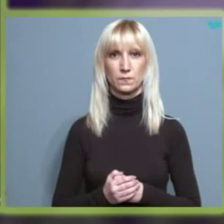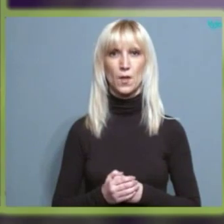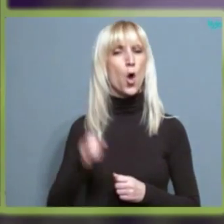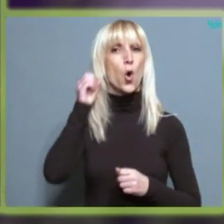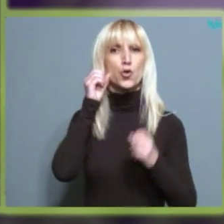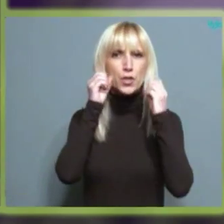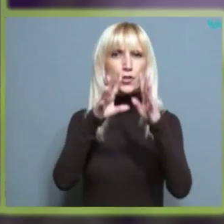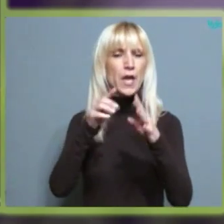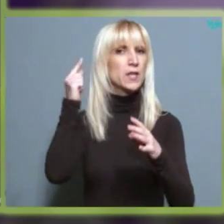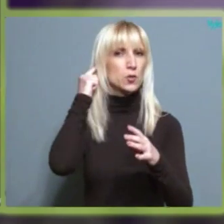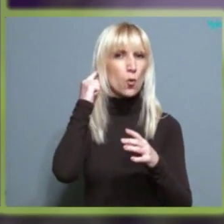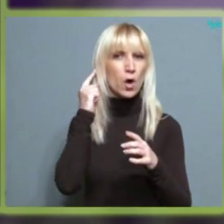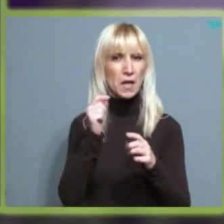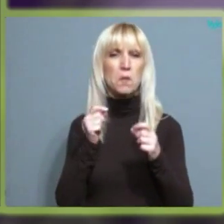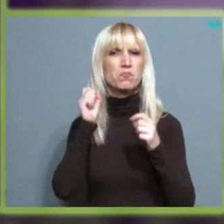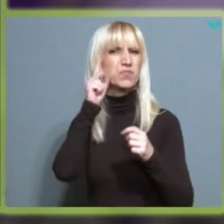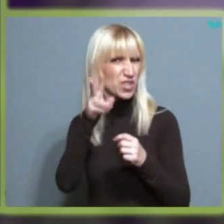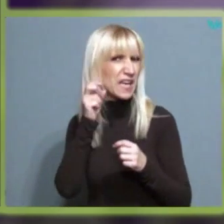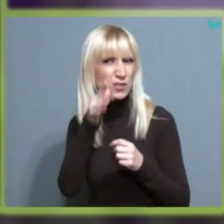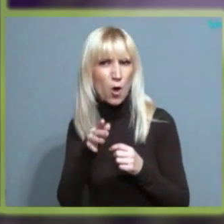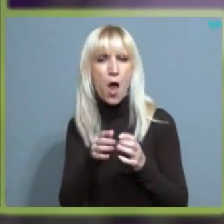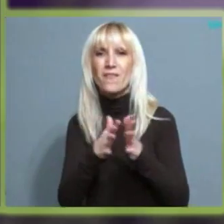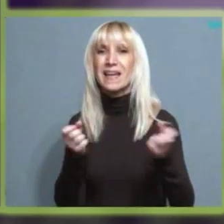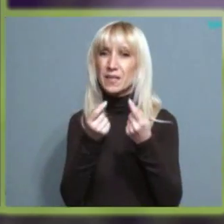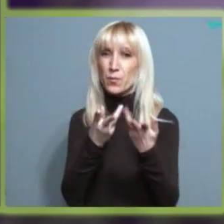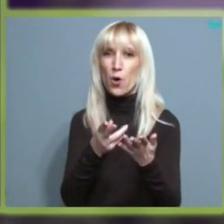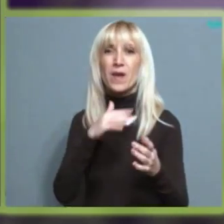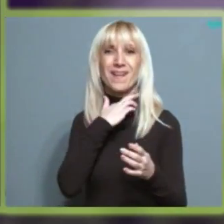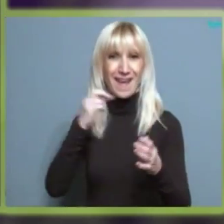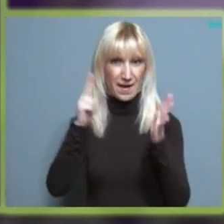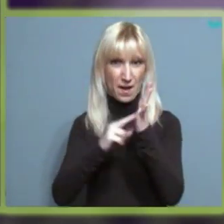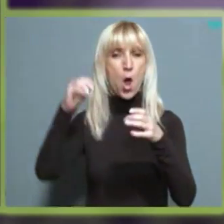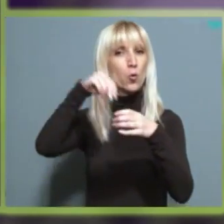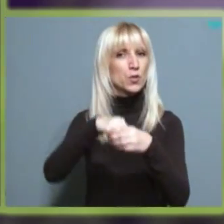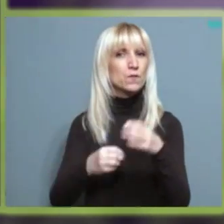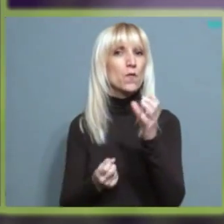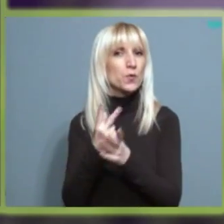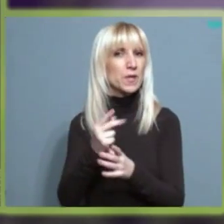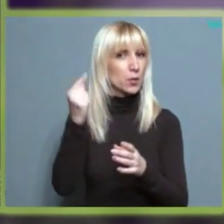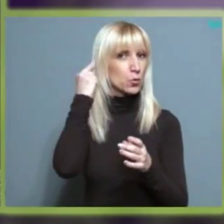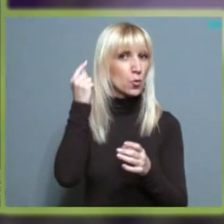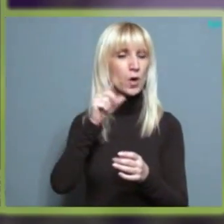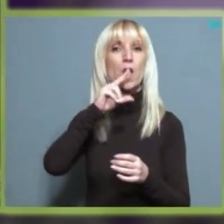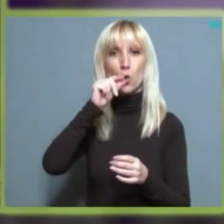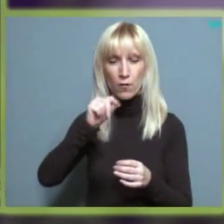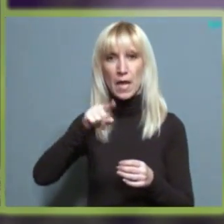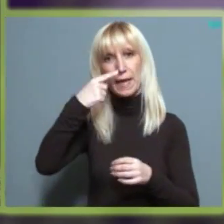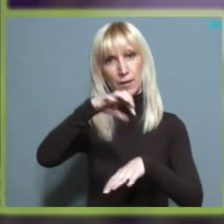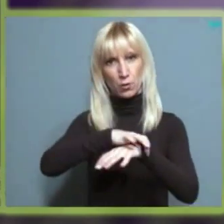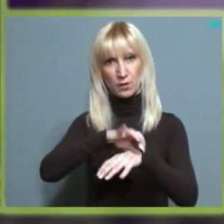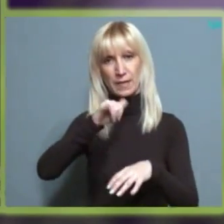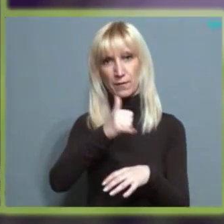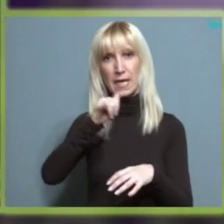Oštećenje sluha je toliko često jer veliki broj gena učestvuje u formiranju struktura sluha i govora. Rekla je